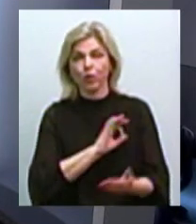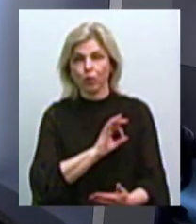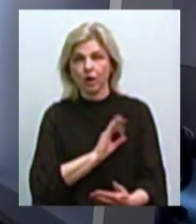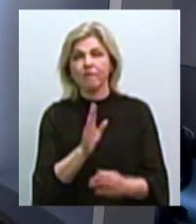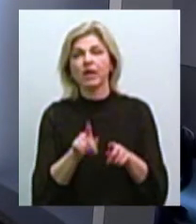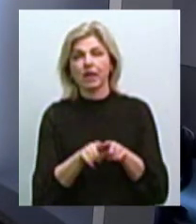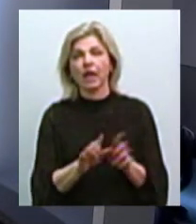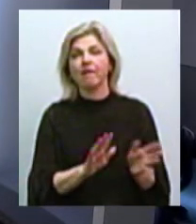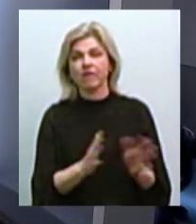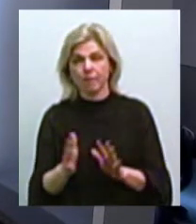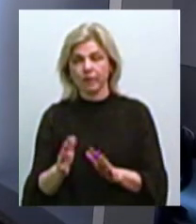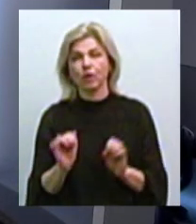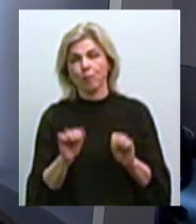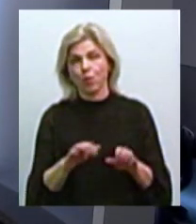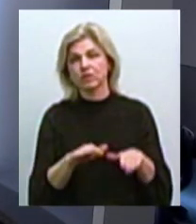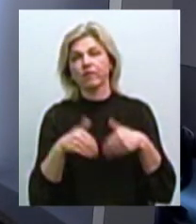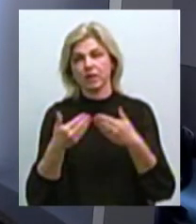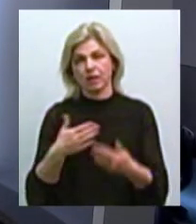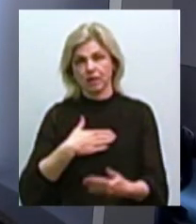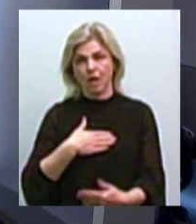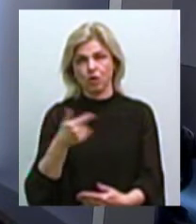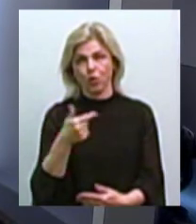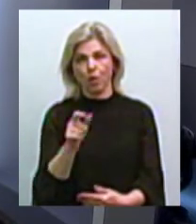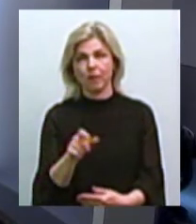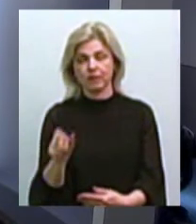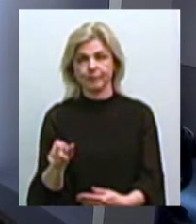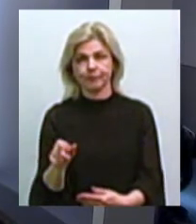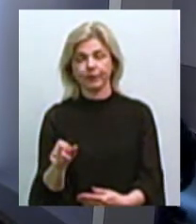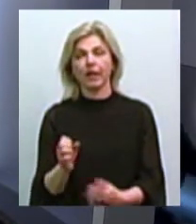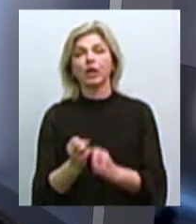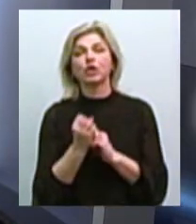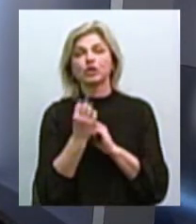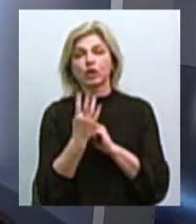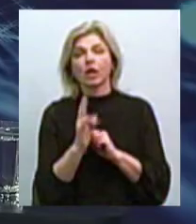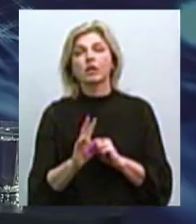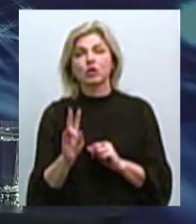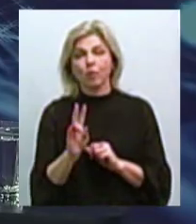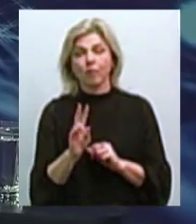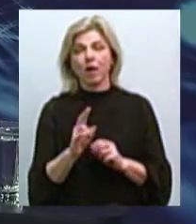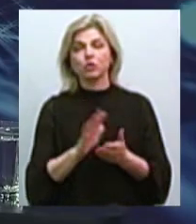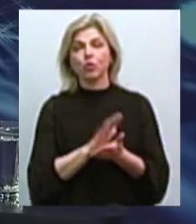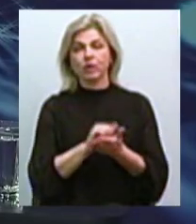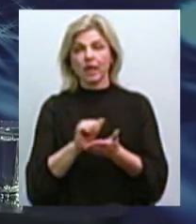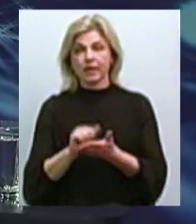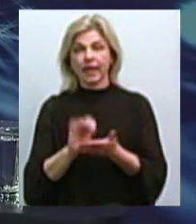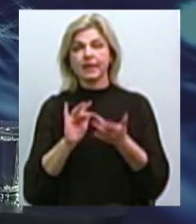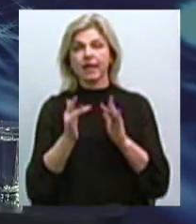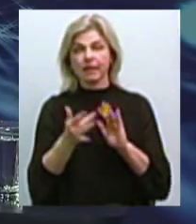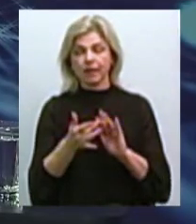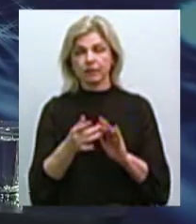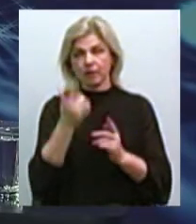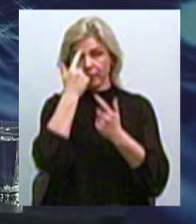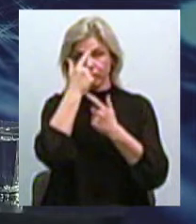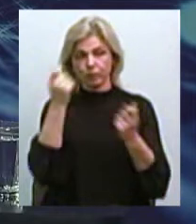таких випадках, куди можуть звернутися наші громадяни. 14 листопада кореспондент інтернет-видання «Свідок.Інфо»